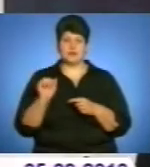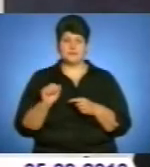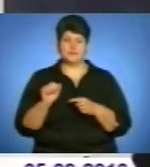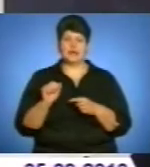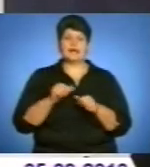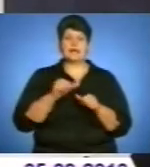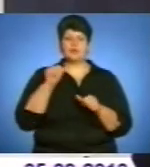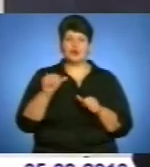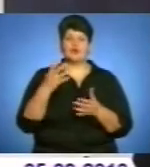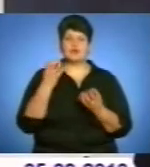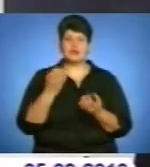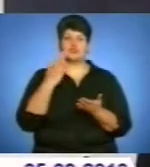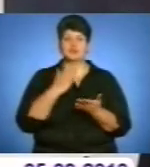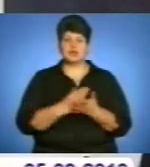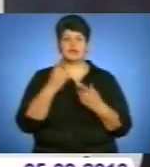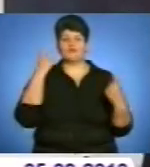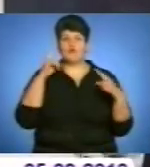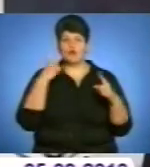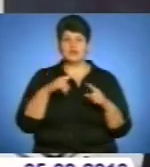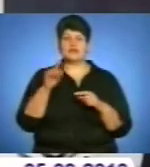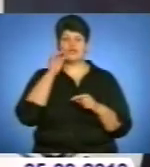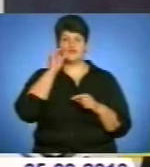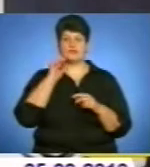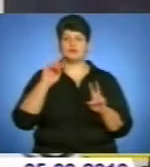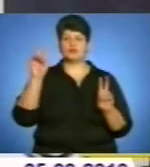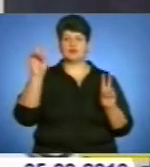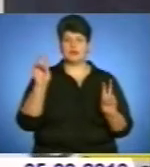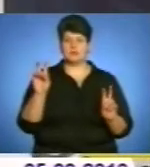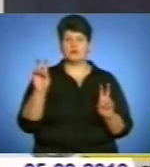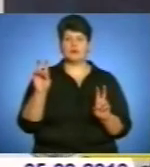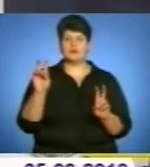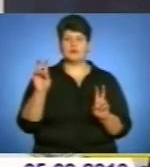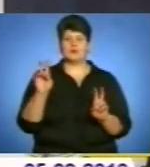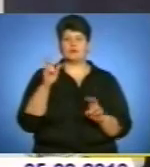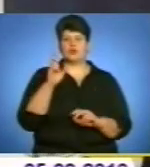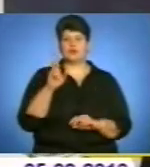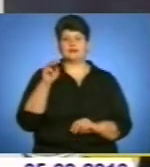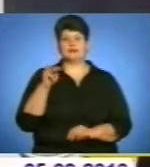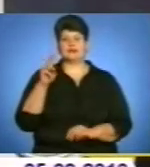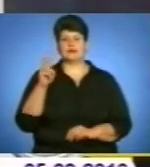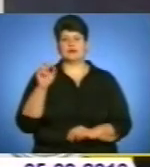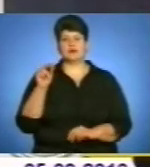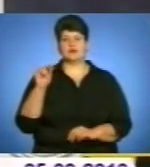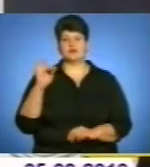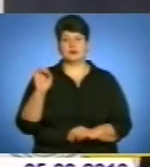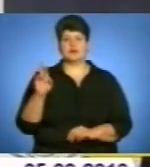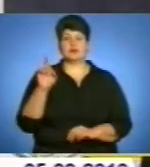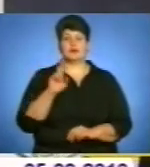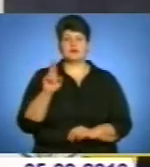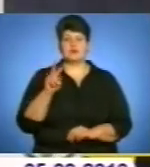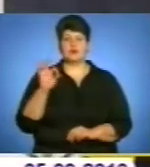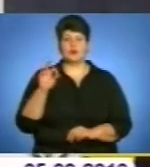є ще твори на шевченківську тему Богдана Ткачика, Ярослава